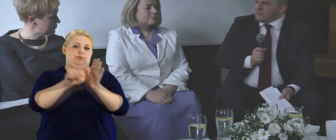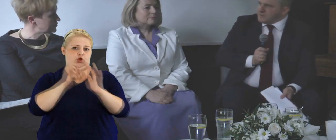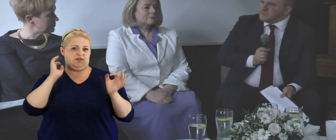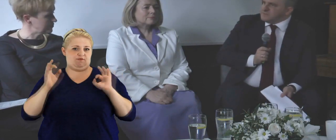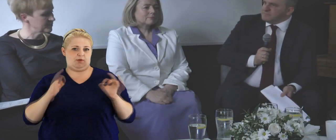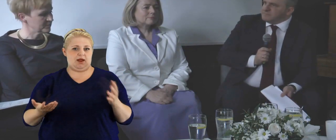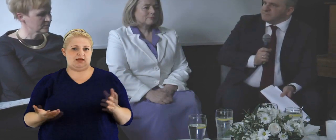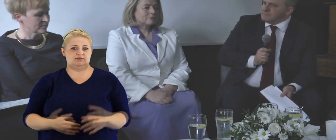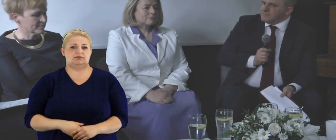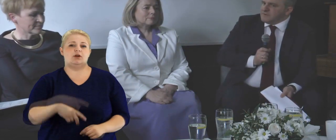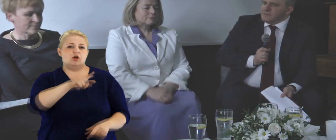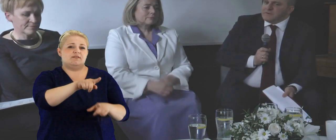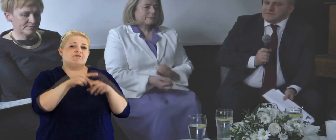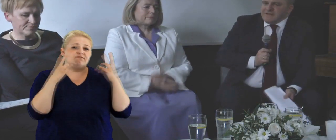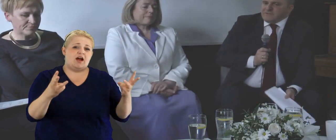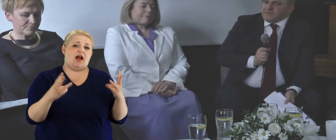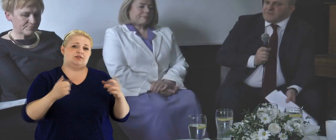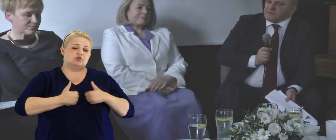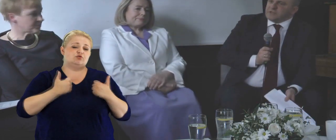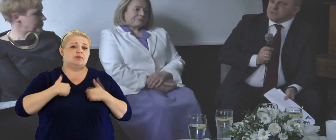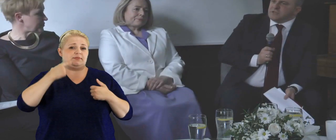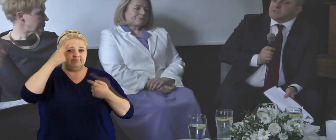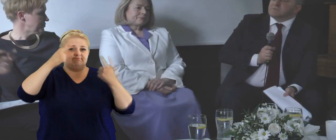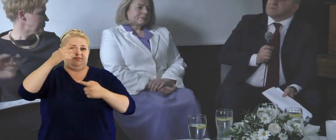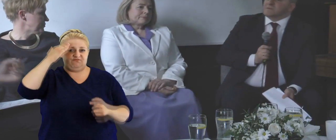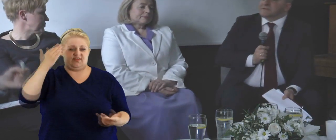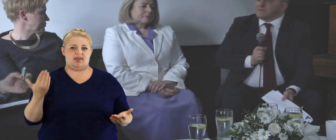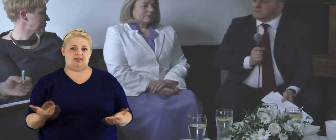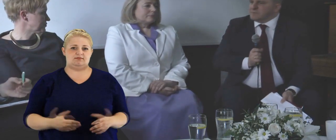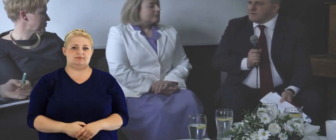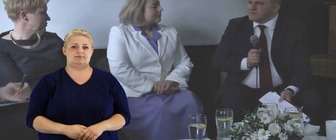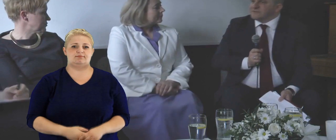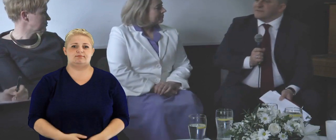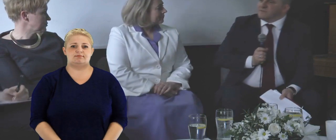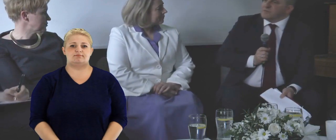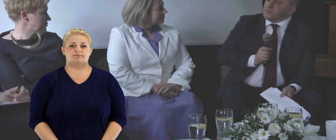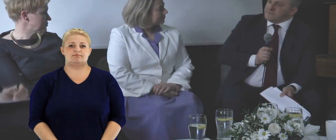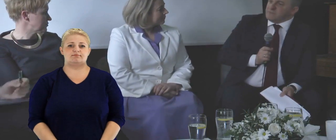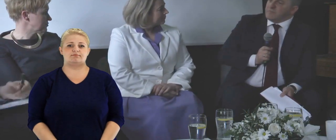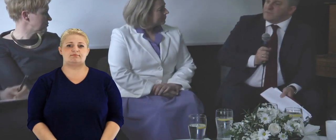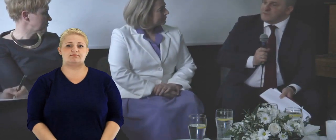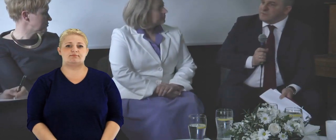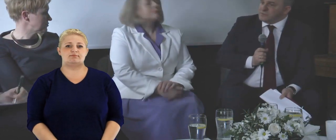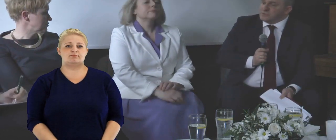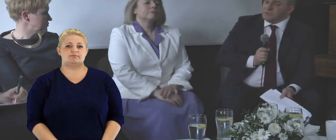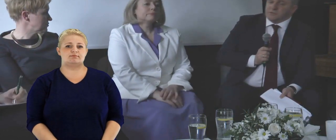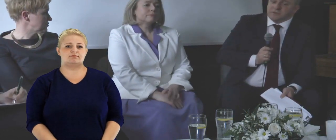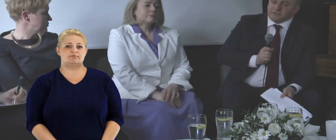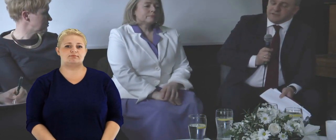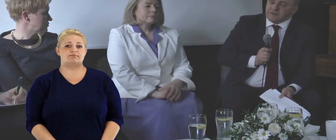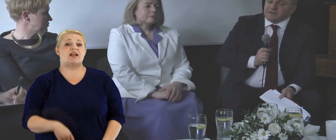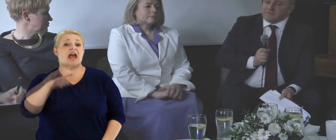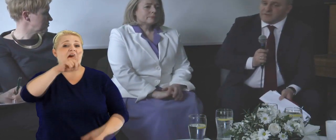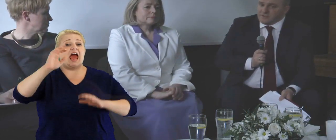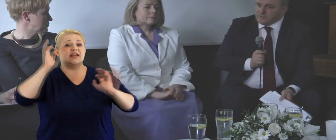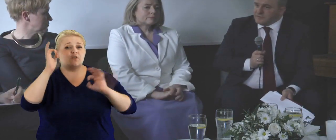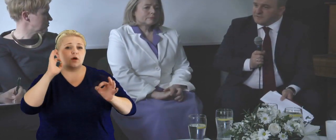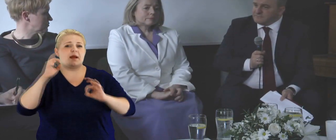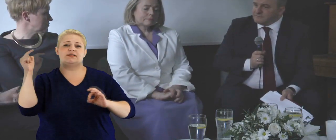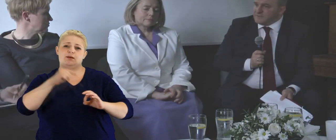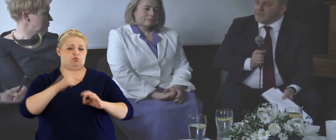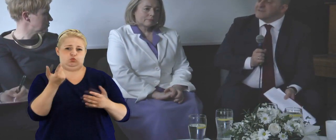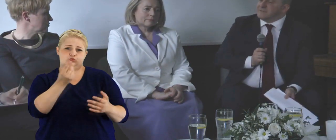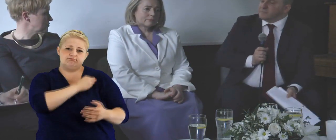do informacji. Dla mnie najważniejsze jest, żebym sobie zadawał sprawę, że ta informacja powinna być rzetelna i wiarygodna,